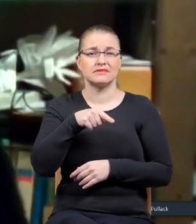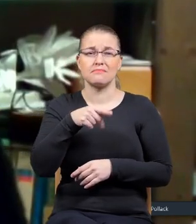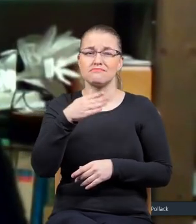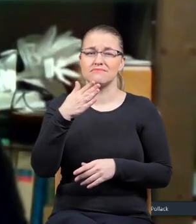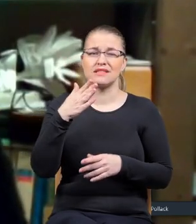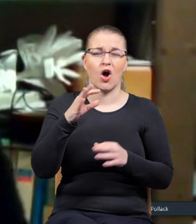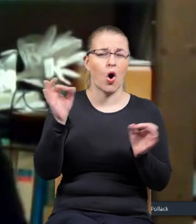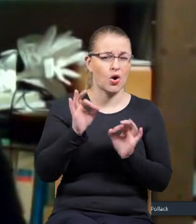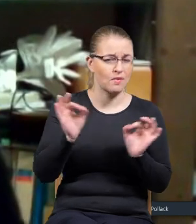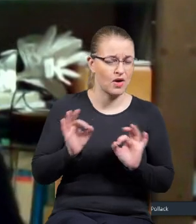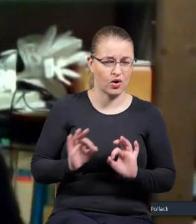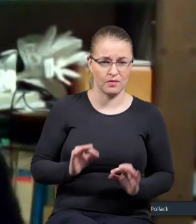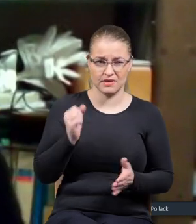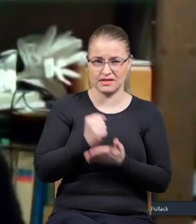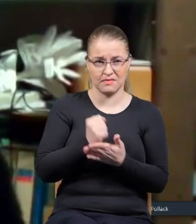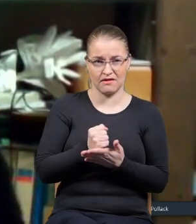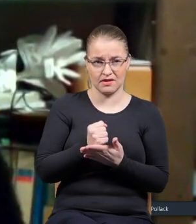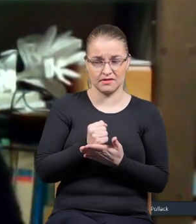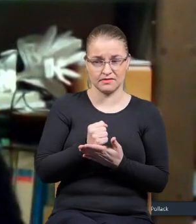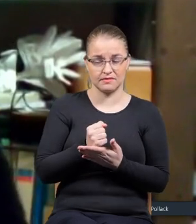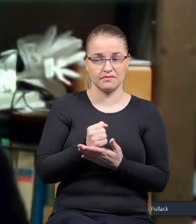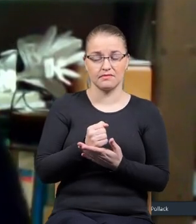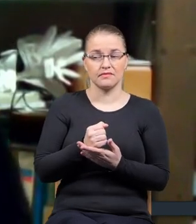tragiczne rzeczy, no bardzo, bardzo